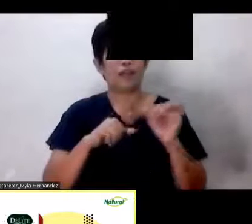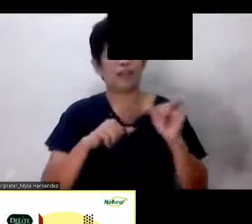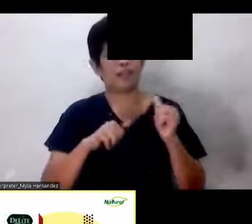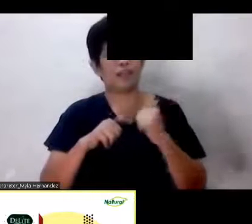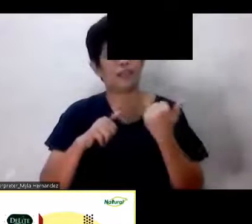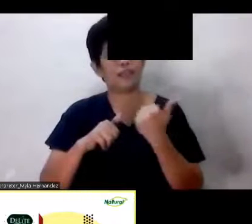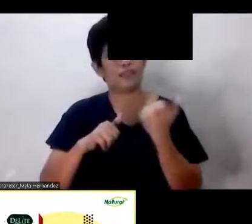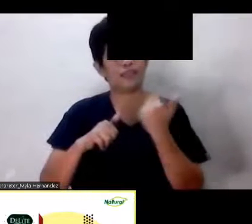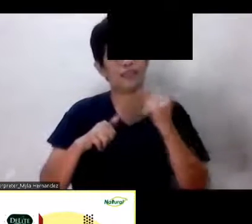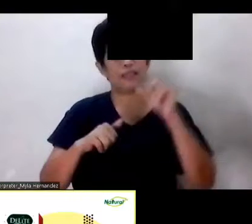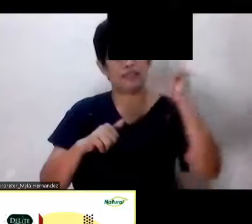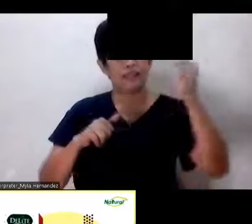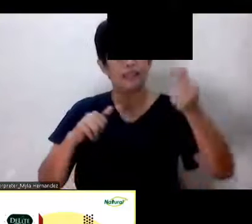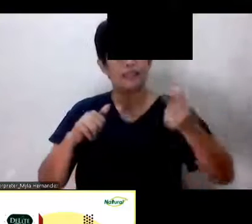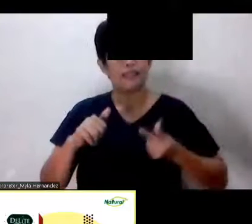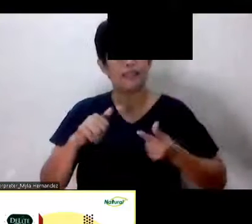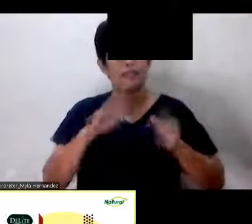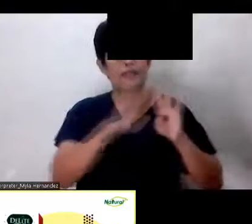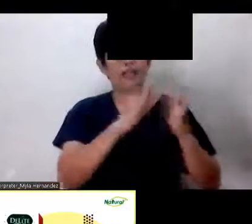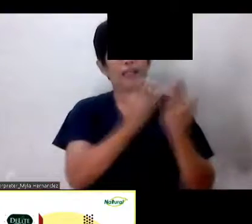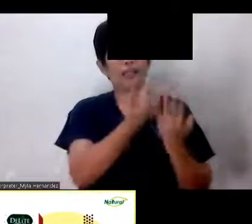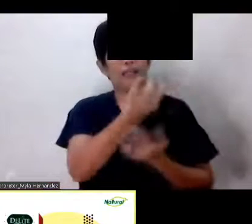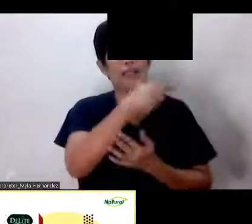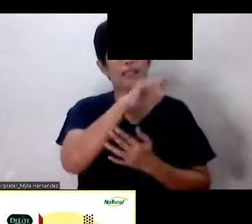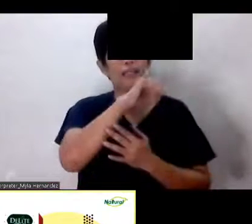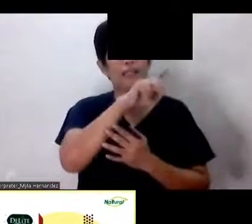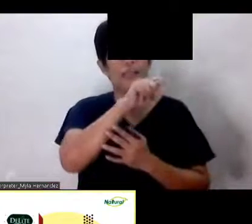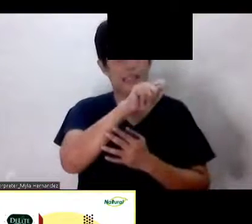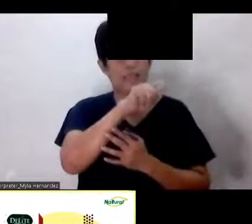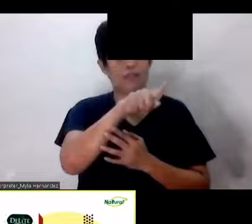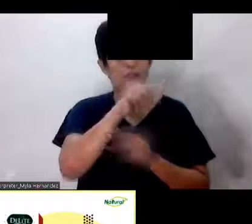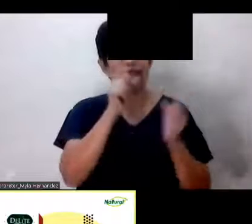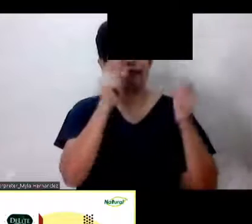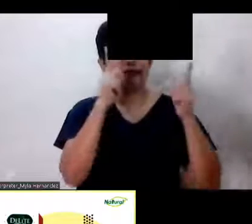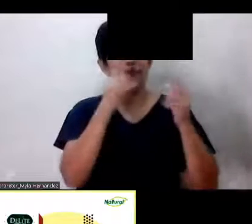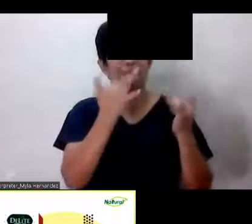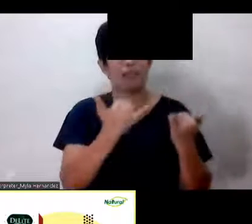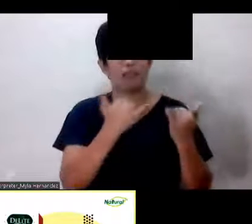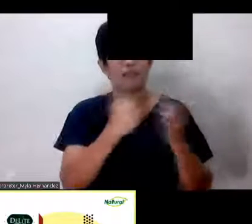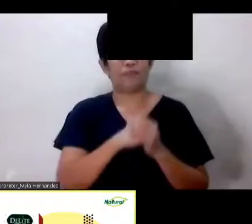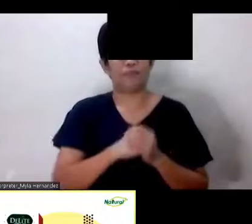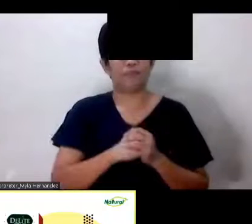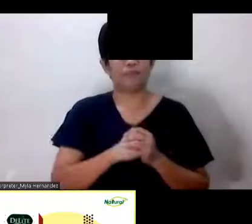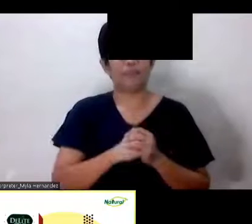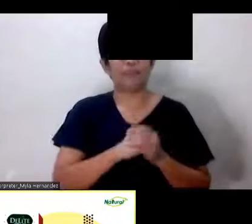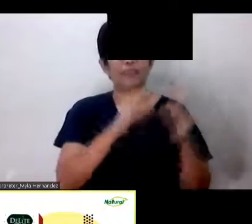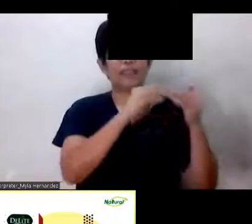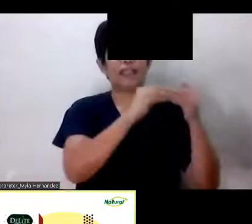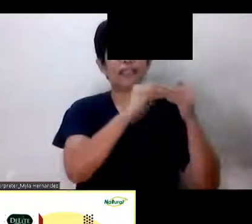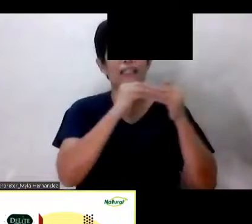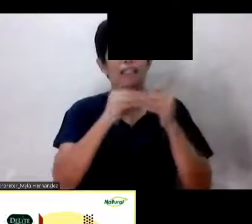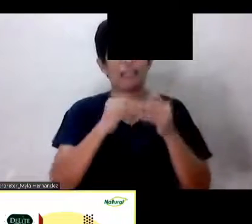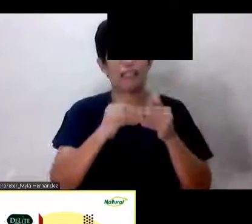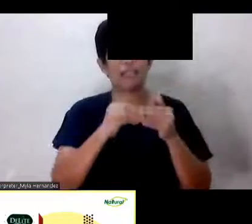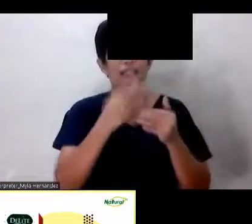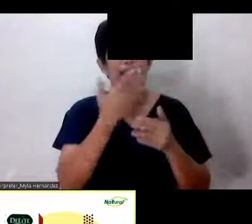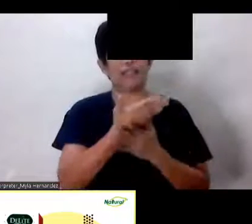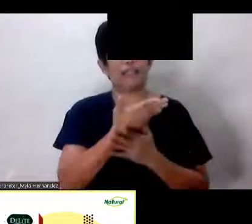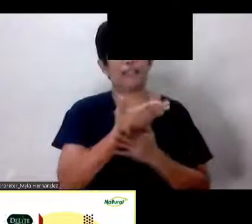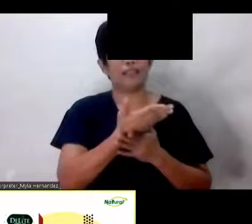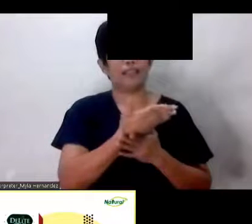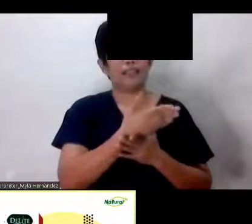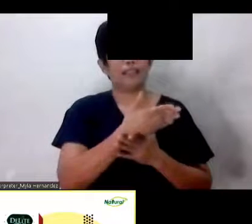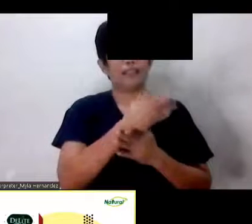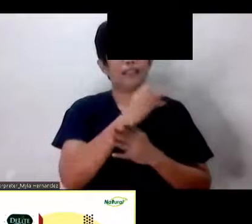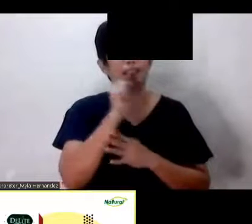aking barangay grit na gising na gising na ngayon. Okay? Pinapungunahan ni Sister Cerulee Alcaraz,